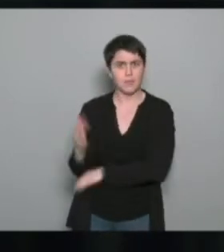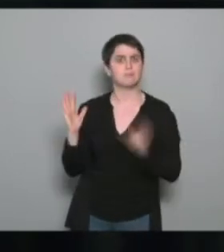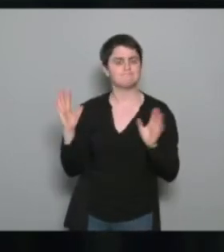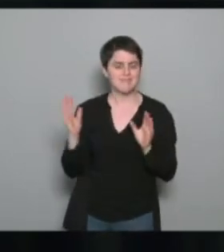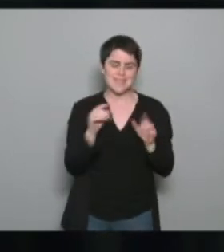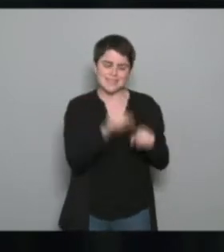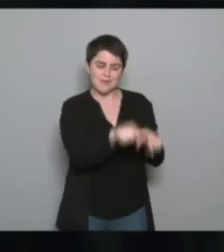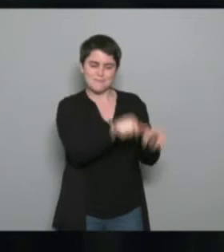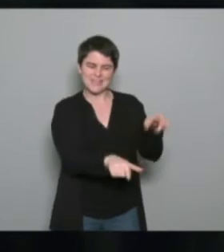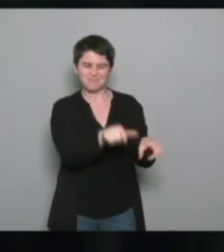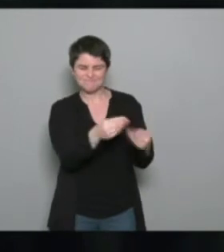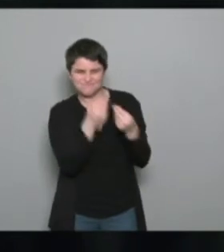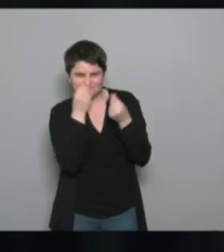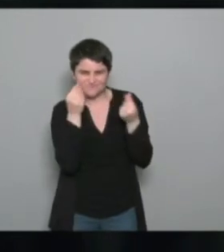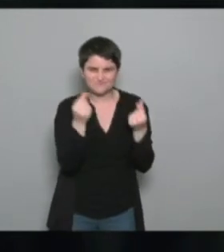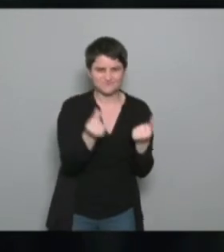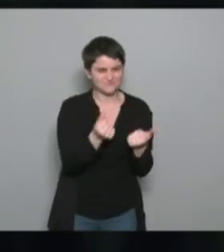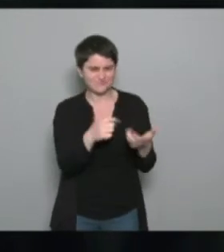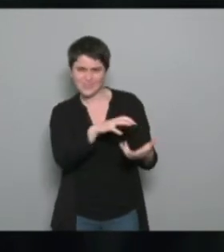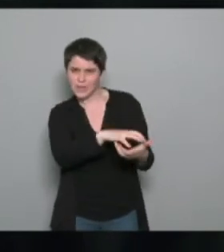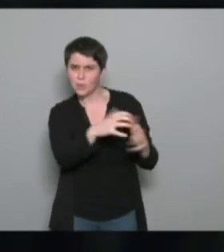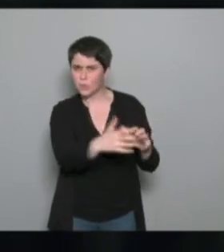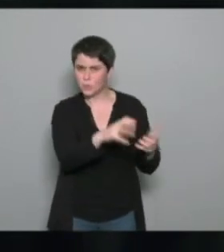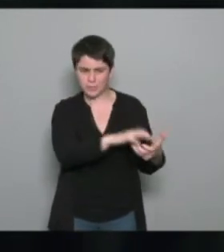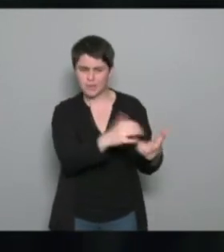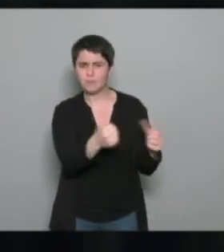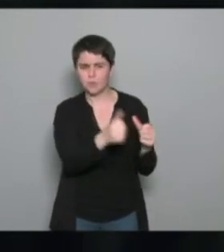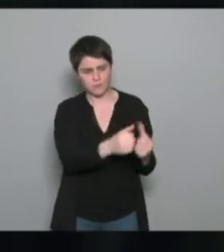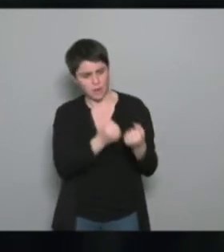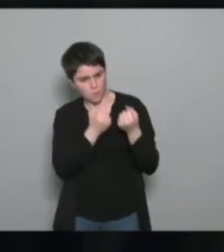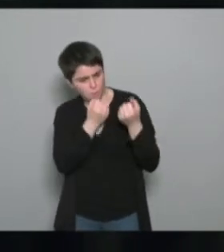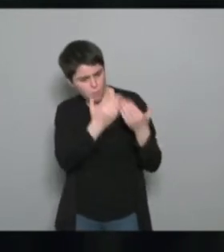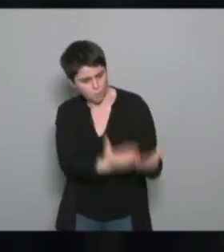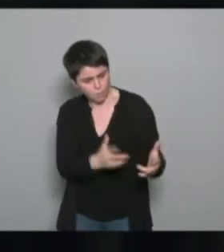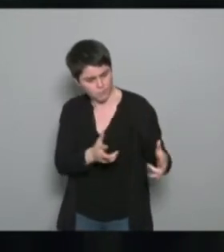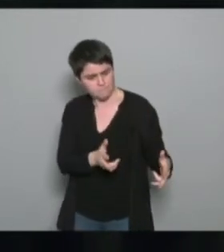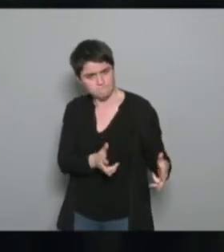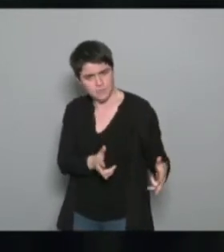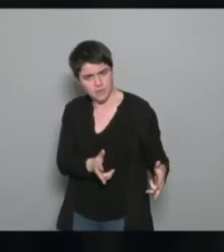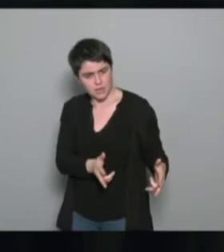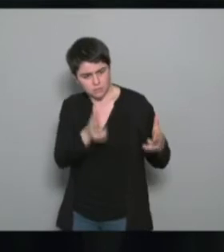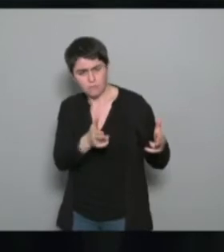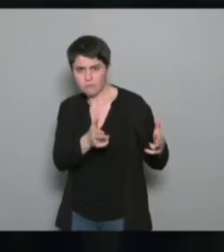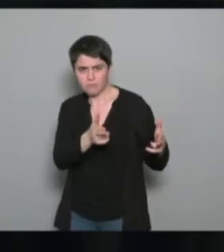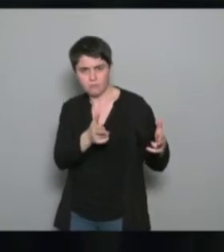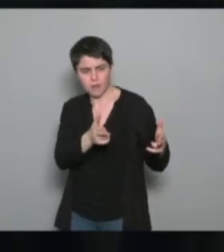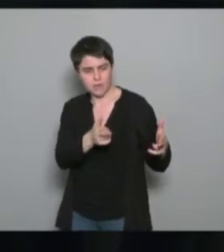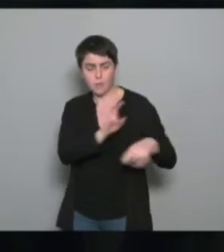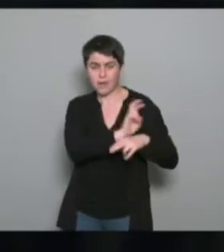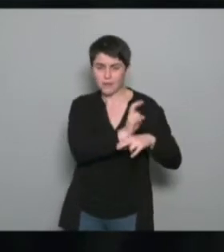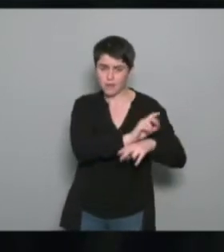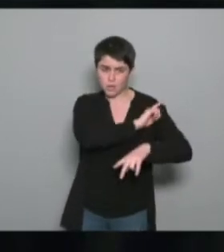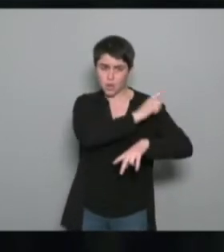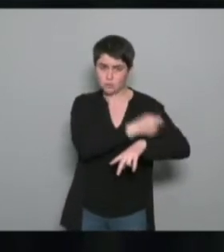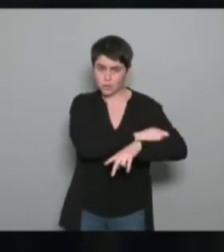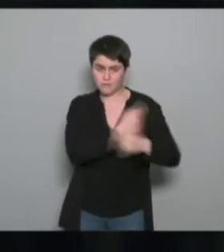compliqué, on met en place des créneaux où, justement, ils sont encadrés par un éducateur sportif de la ville, et